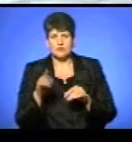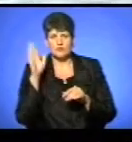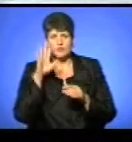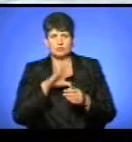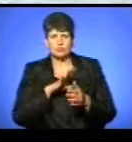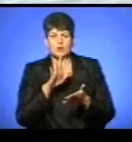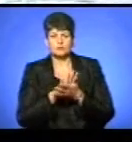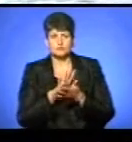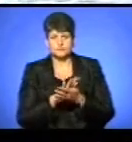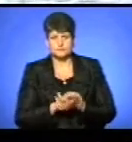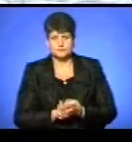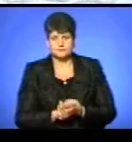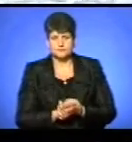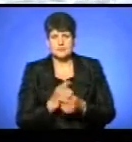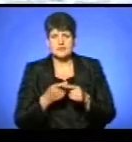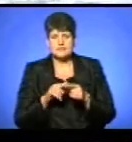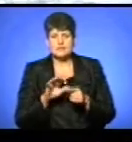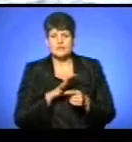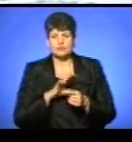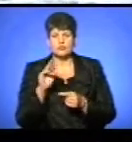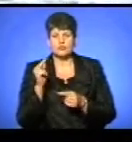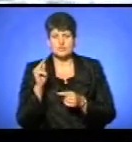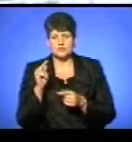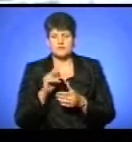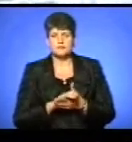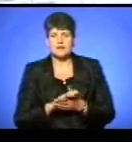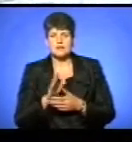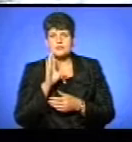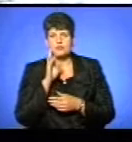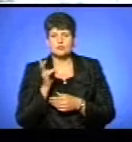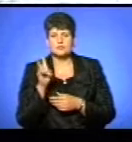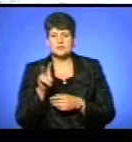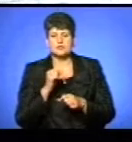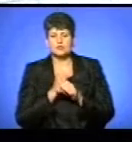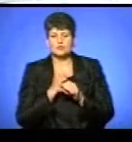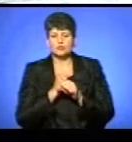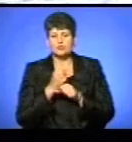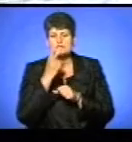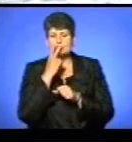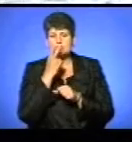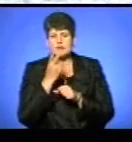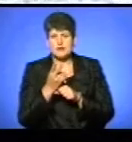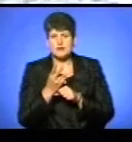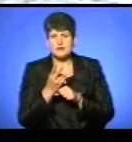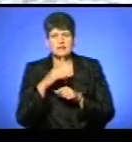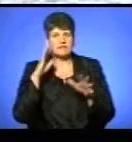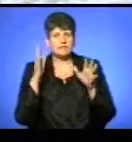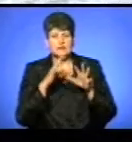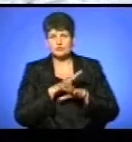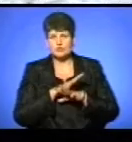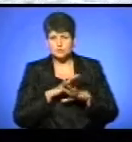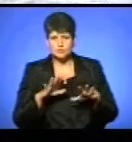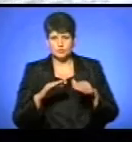забруднена. Це було в четверг. Зранку ми прийшли на роботу і спостерігали. Вітру не було, була